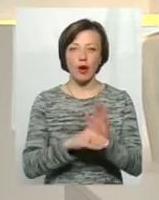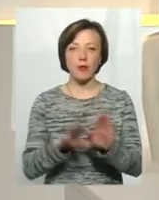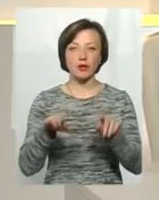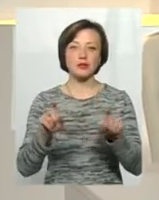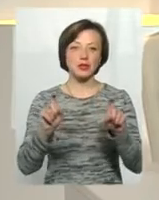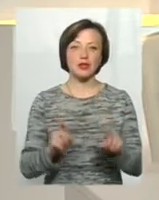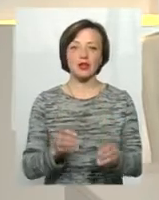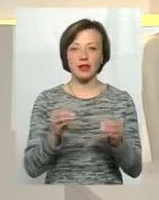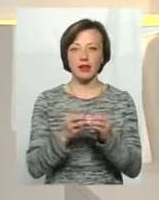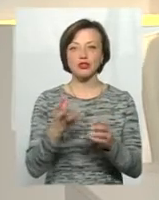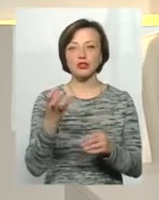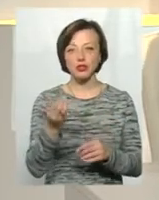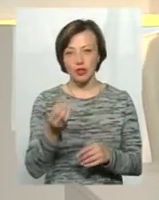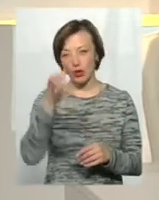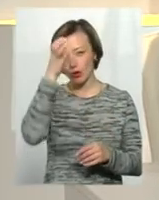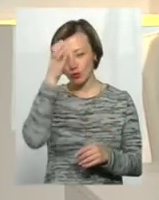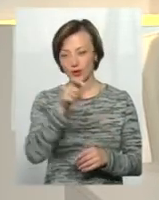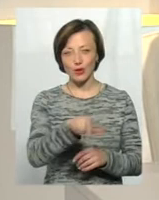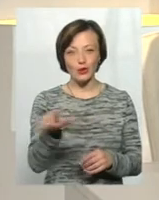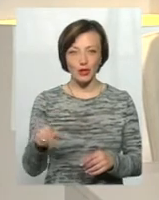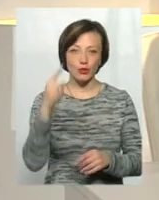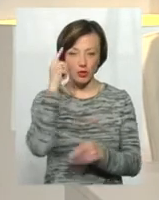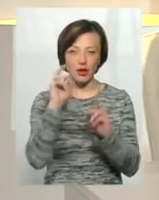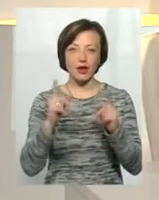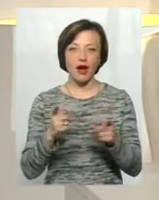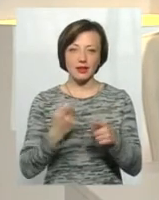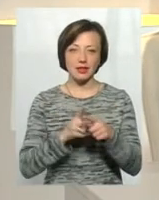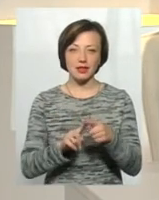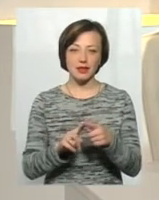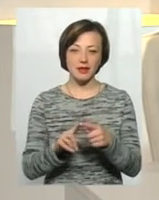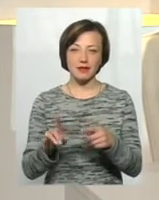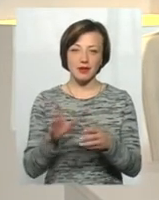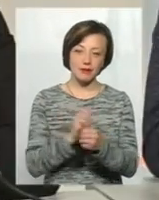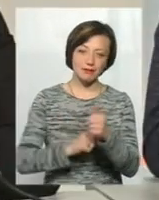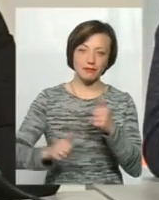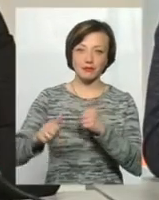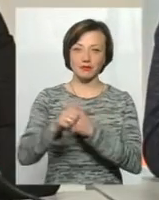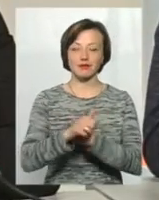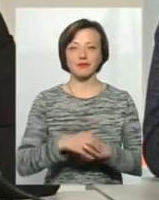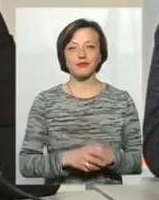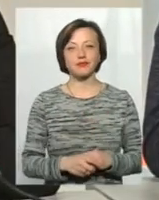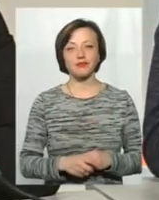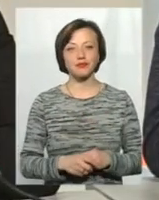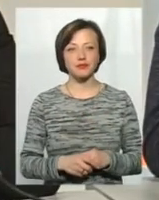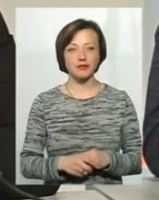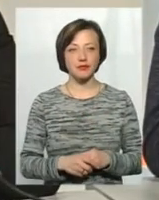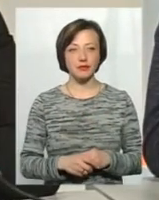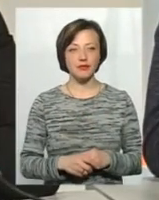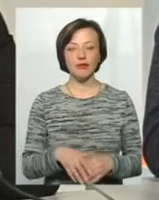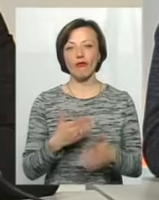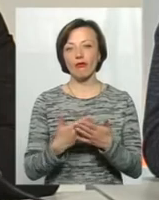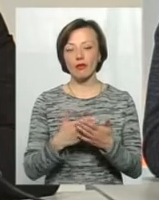сідає ще 10 гулів, які думають, як це все обійти. Так, якщо візьмемо нашу програму по